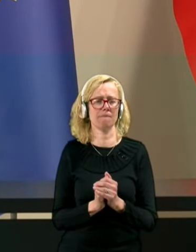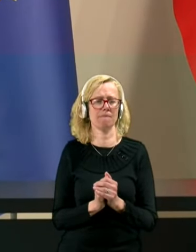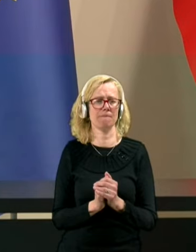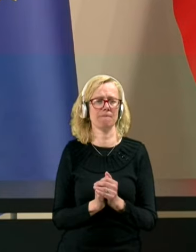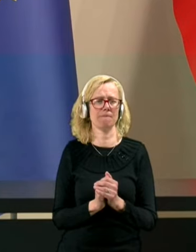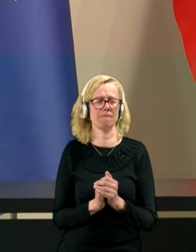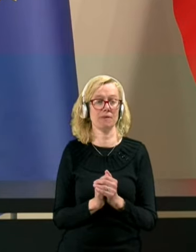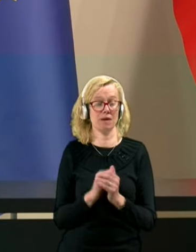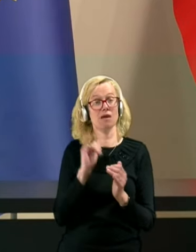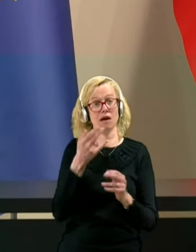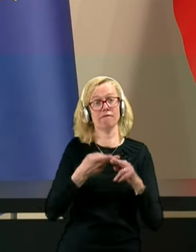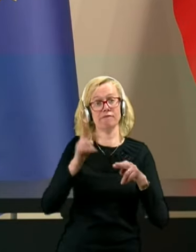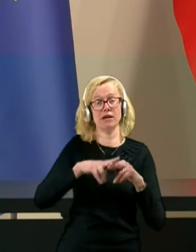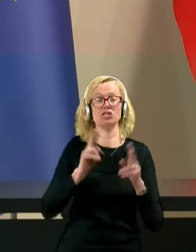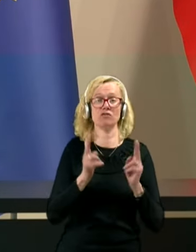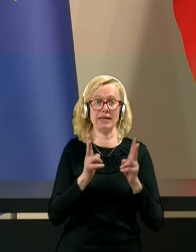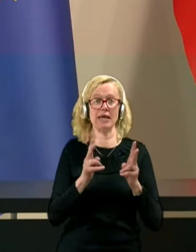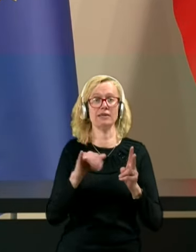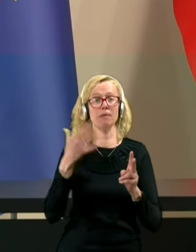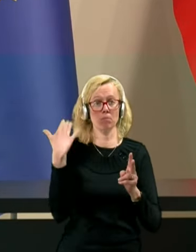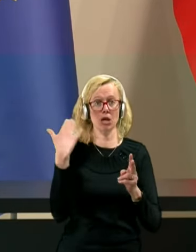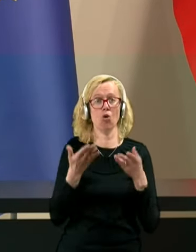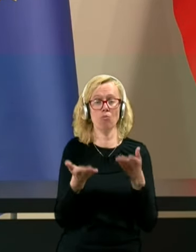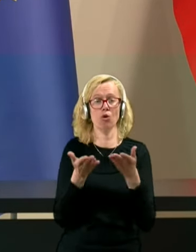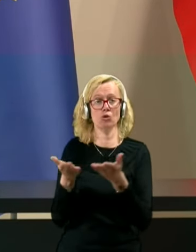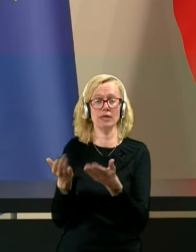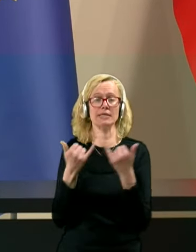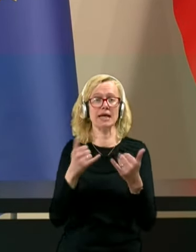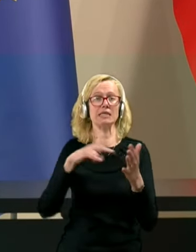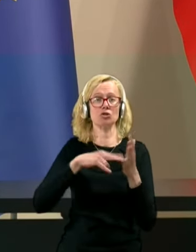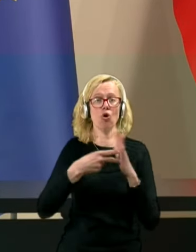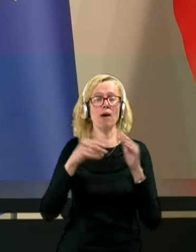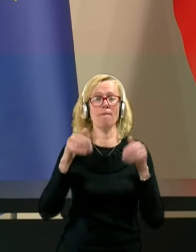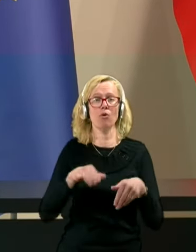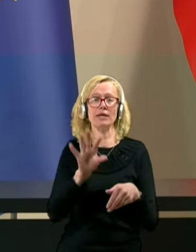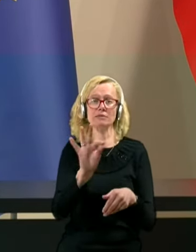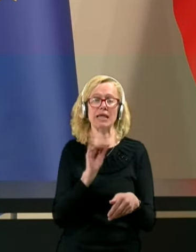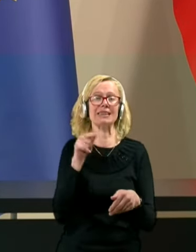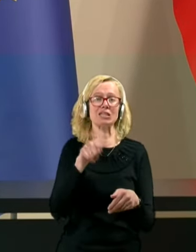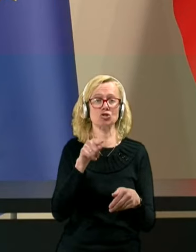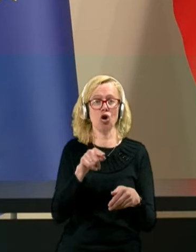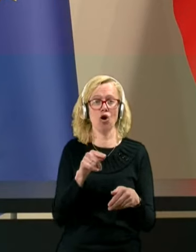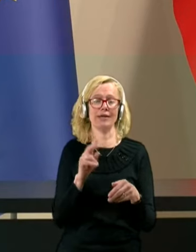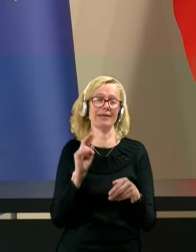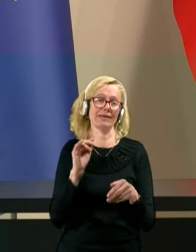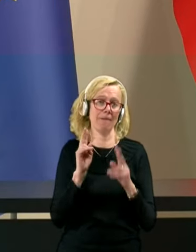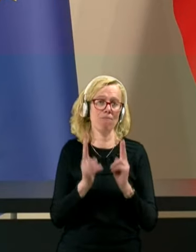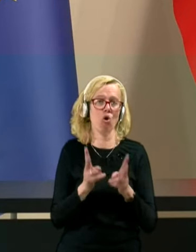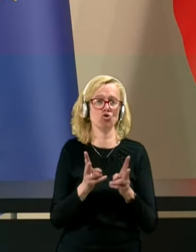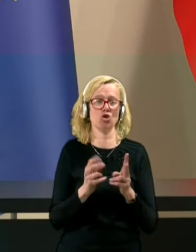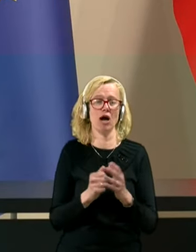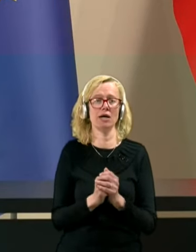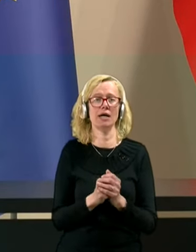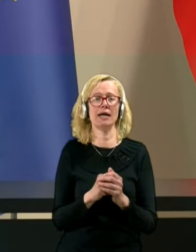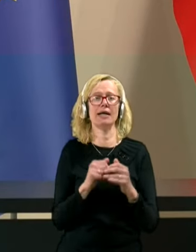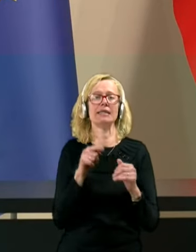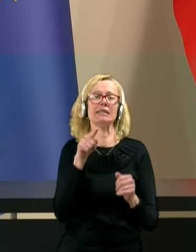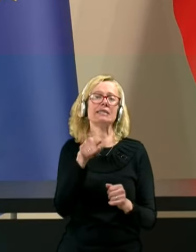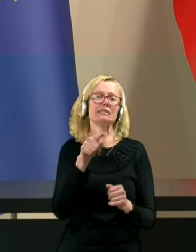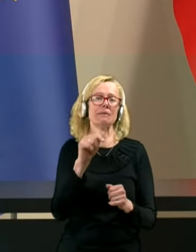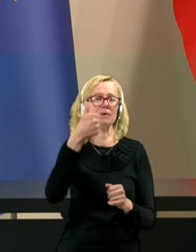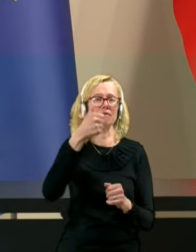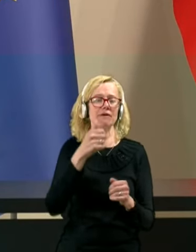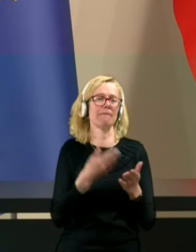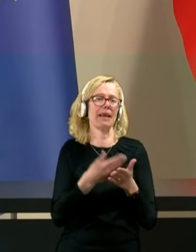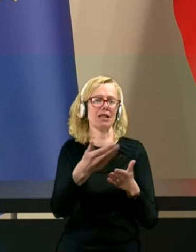Več variant je bilo ponujenih in zdaj mora stroka izbrati tisto, ki je možno, da tisti prvi predlog pa je